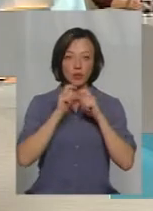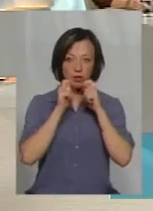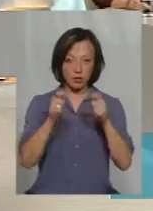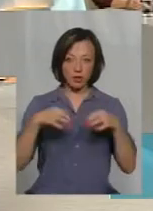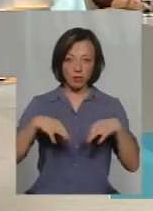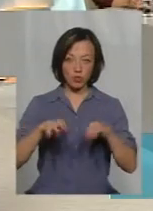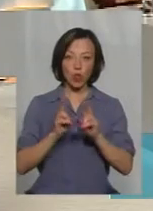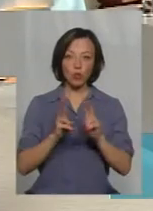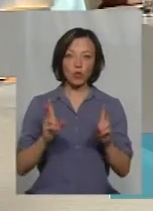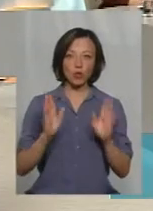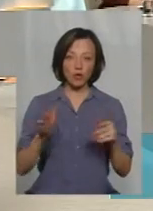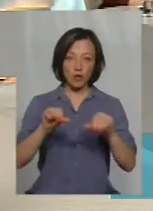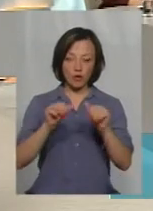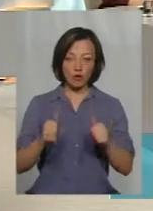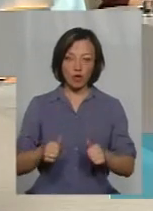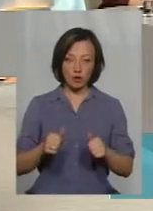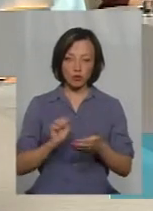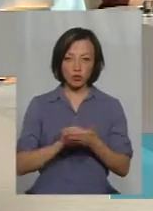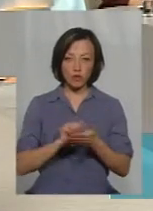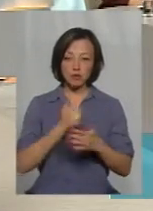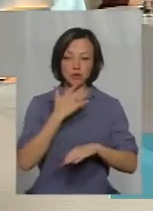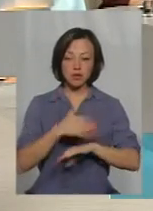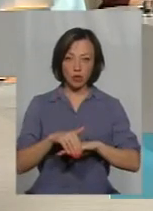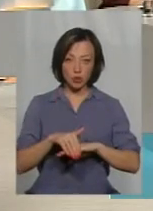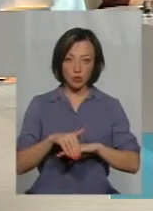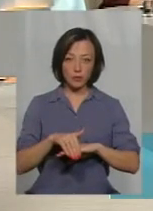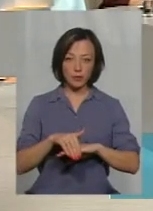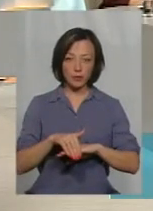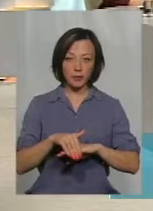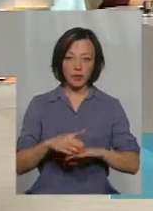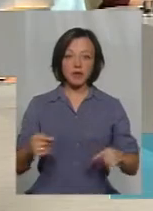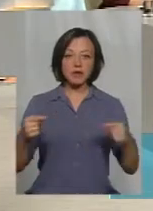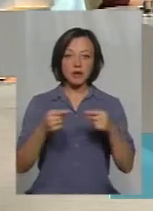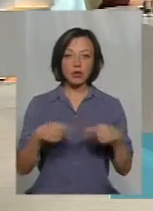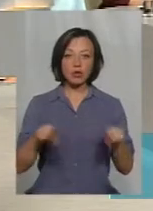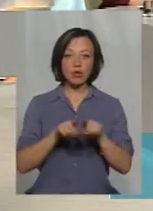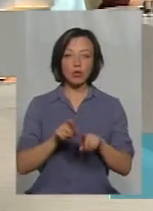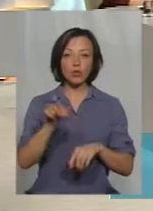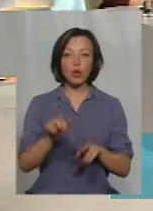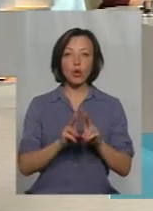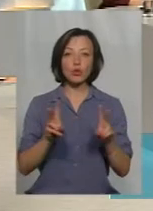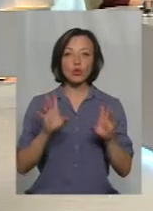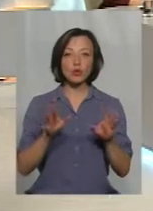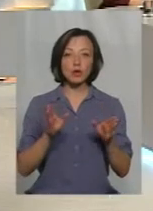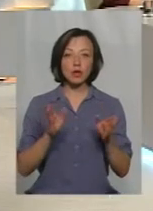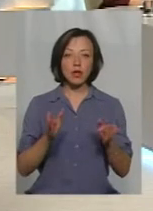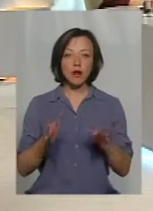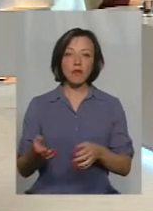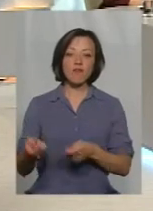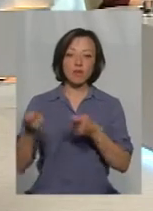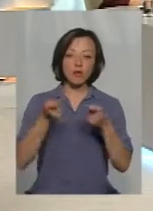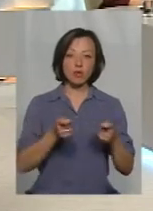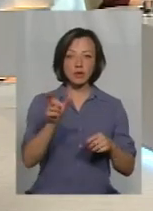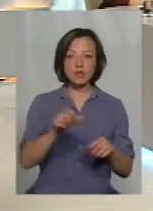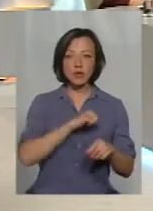автомобіль і хто буде оформляти документи за кордоном, визначається також людина, хто буде возити автомобіль, чи людина